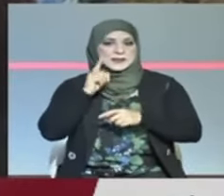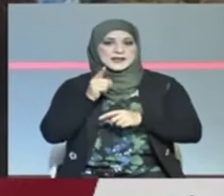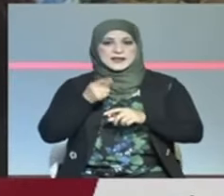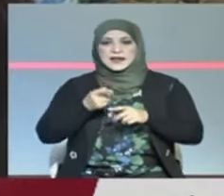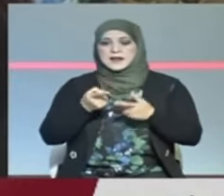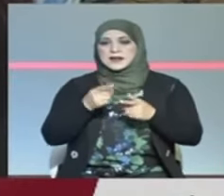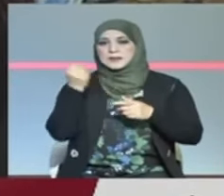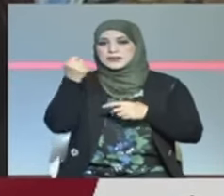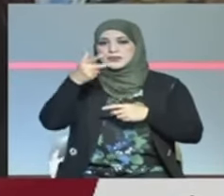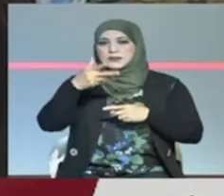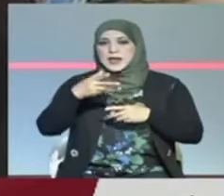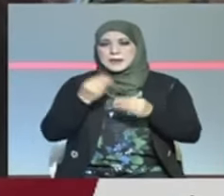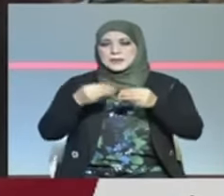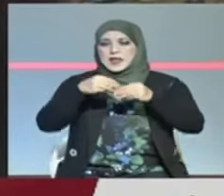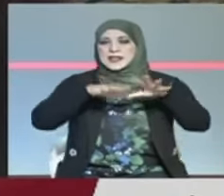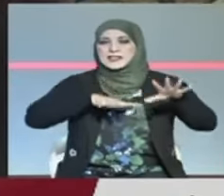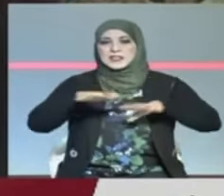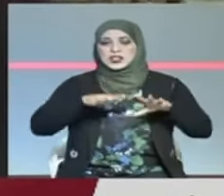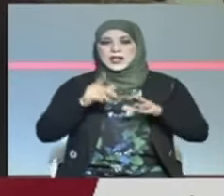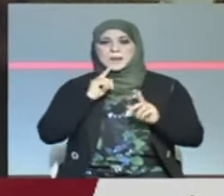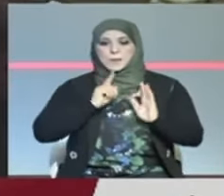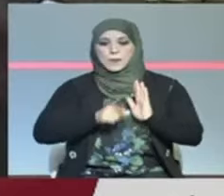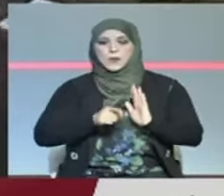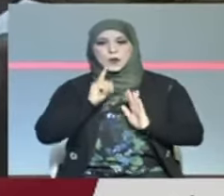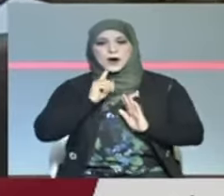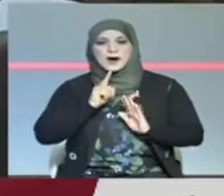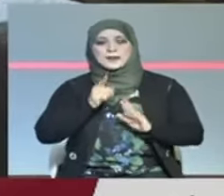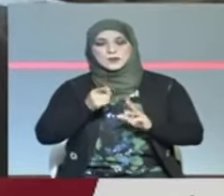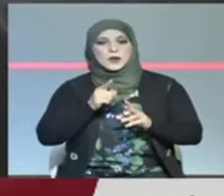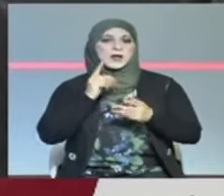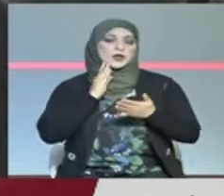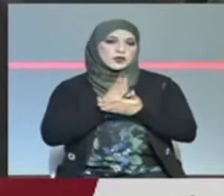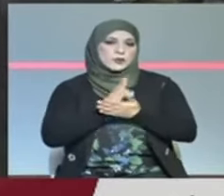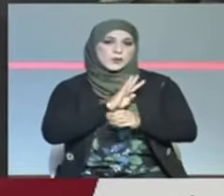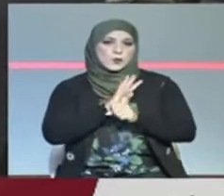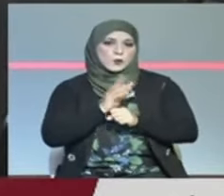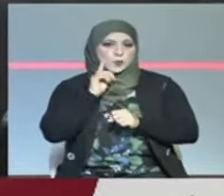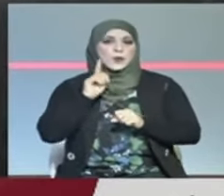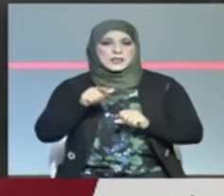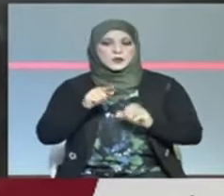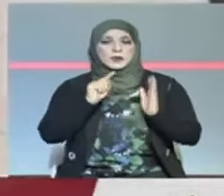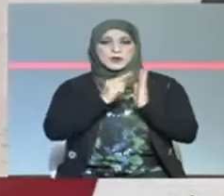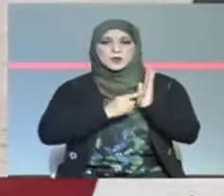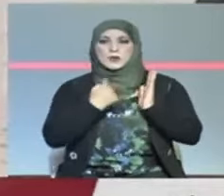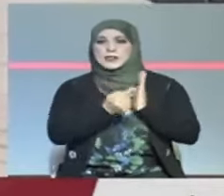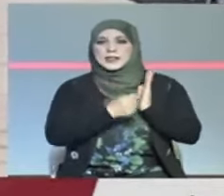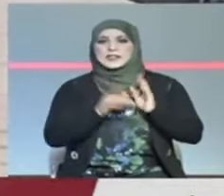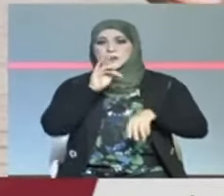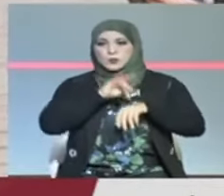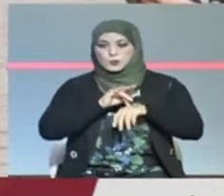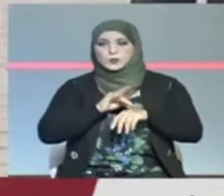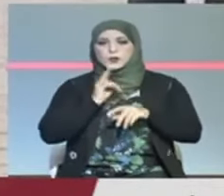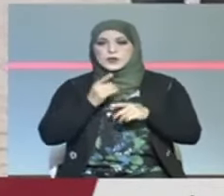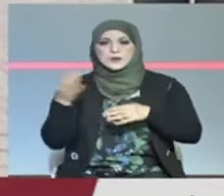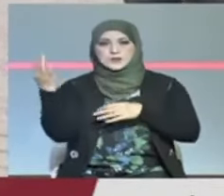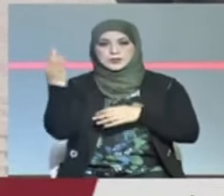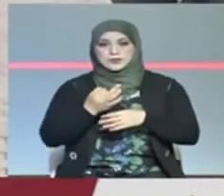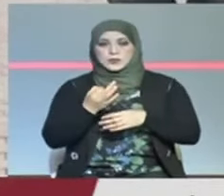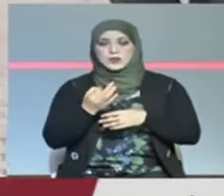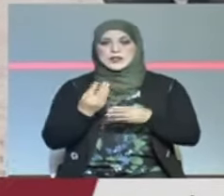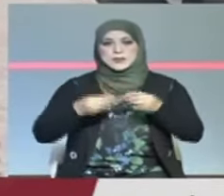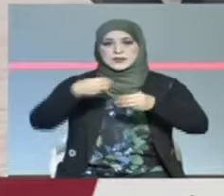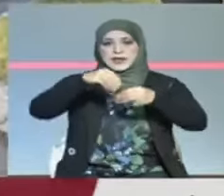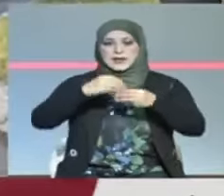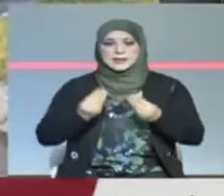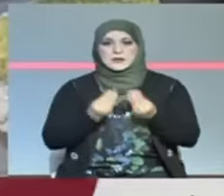غياب أرقام بشأن هذا الإجراء المؤقت توقيا من عدو الفيروس له إنحكاسات سلبية توثيره على المساهمة التي تقدمه الخدمات